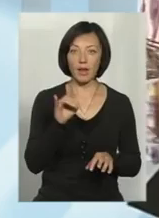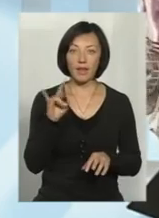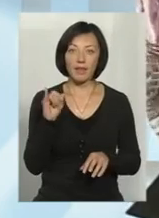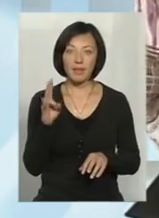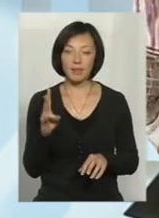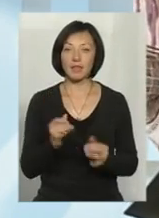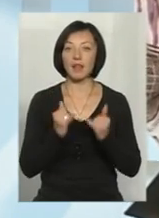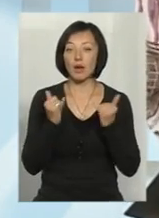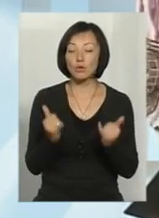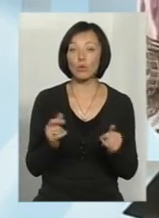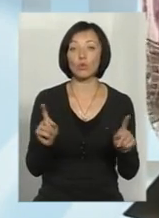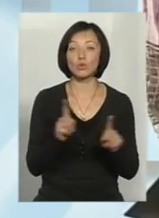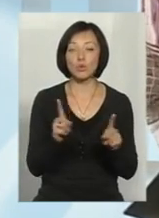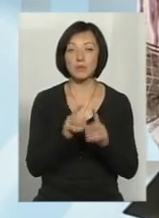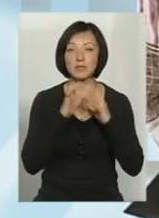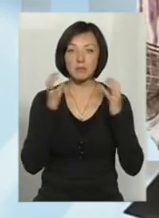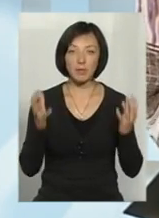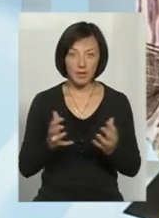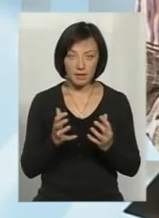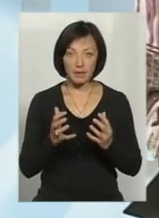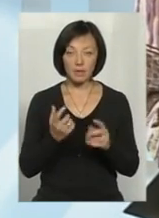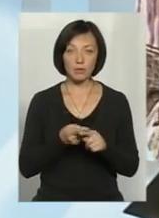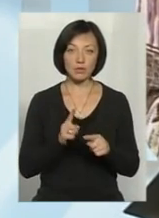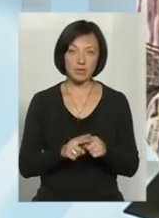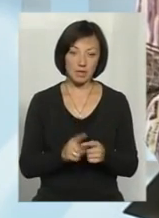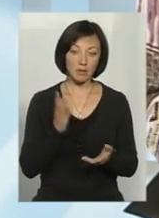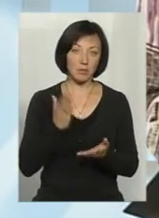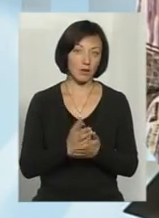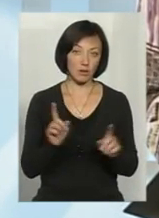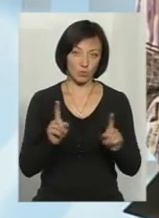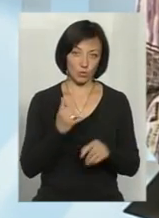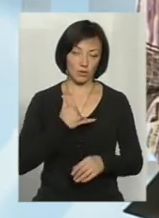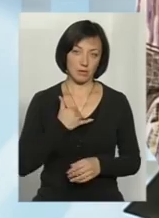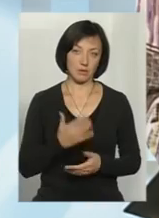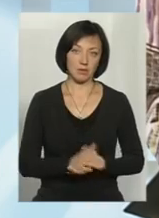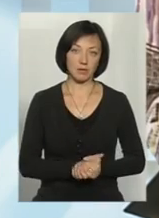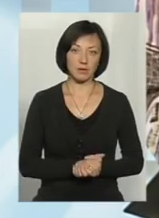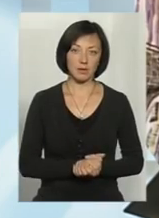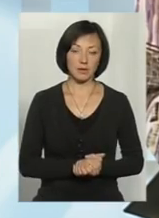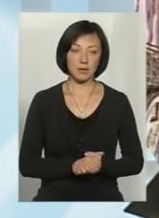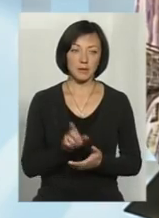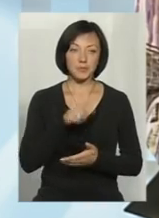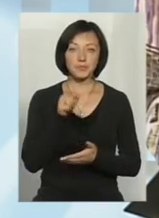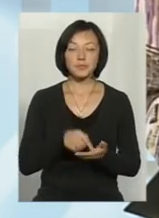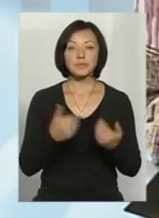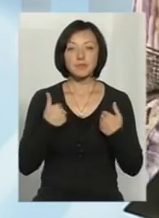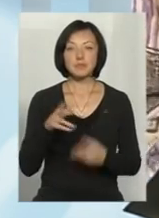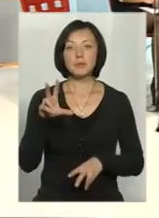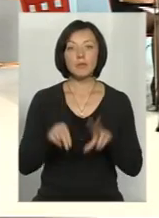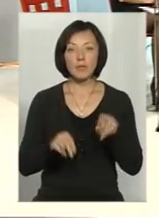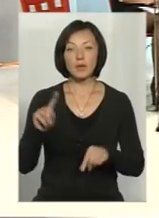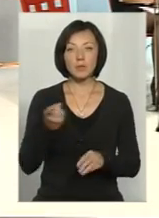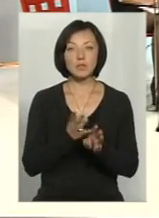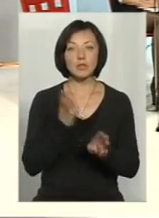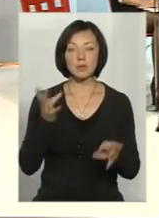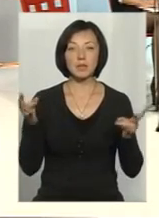всі для того, щоб зберегти те надбання, яке ми маємо. Я вважаю, що в першу чергу